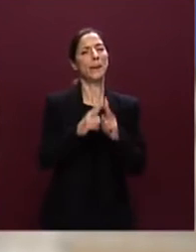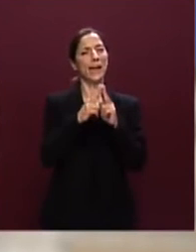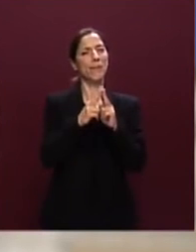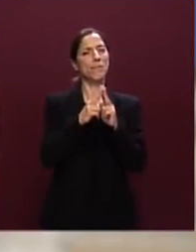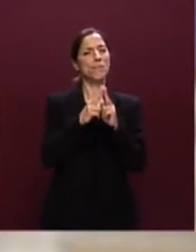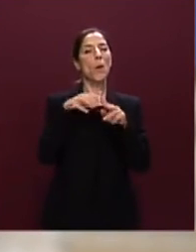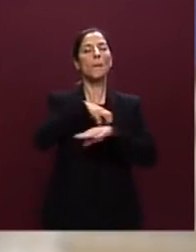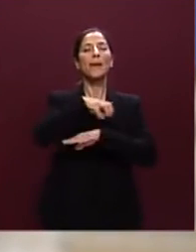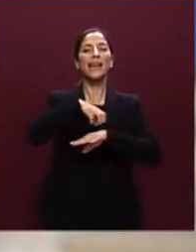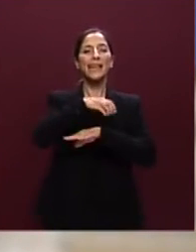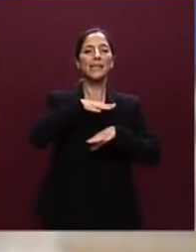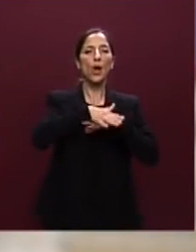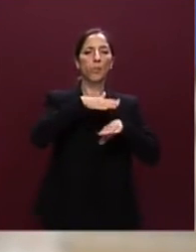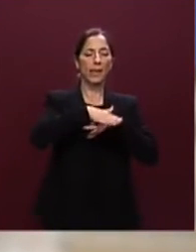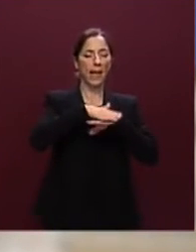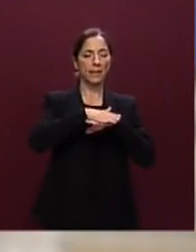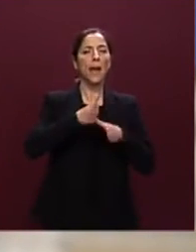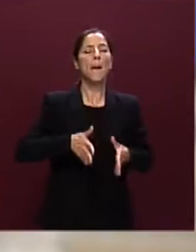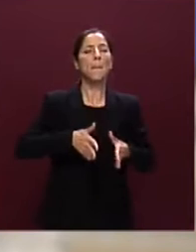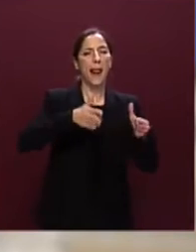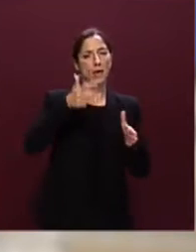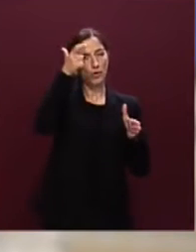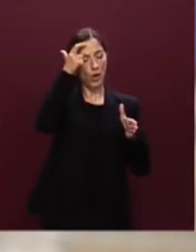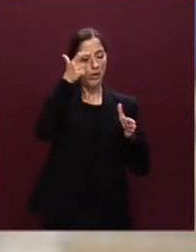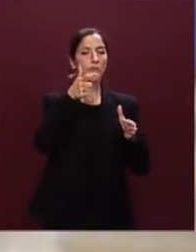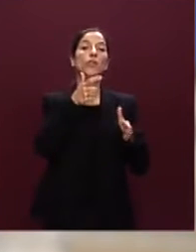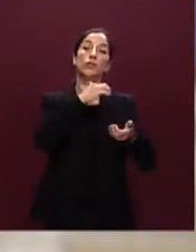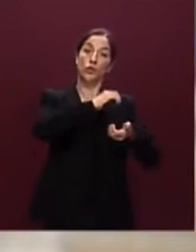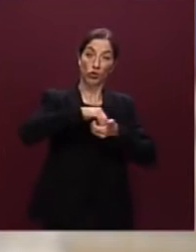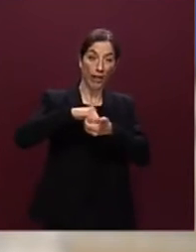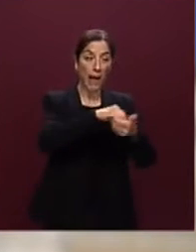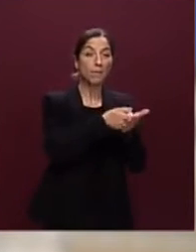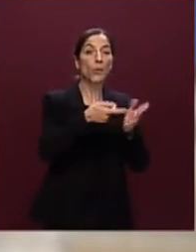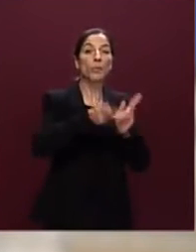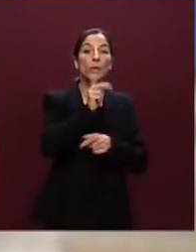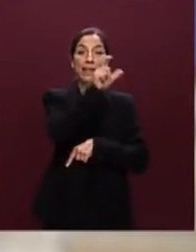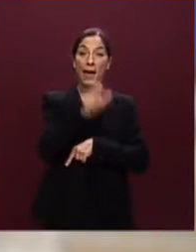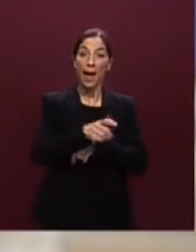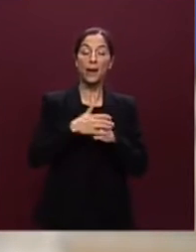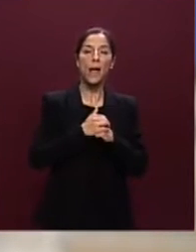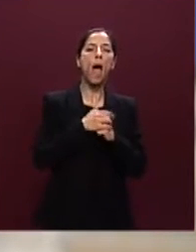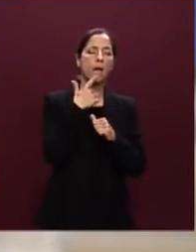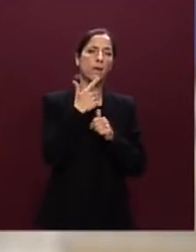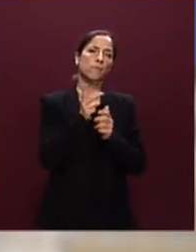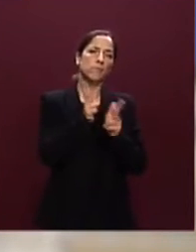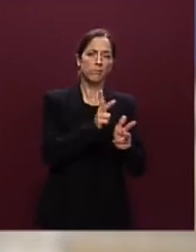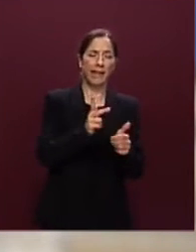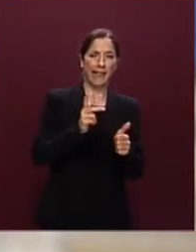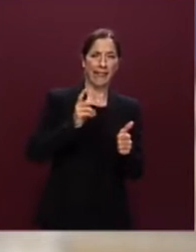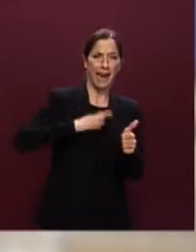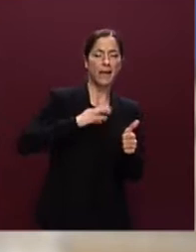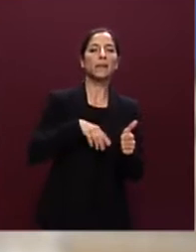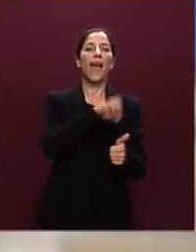i ministri competenti a Palazzo Chigi con le società più importanti del nostro Paese gli stakeholder principali Enel